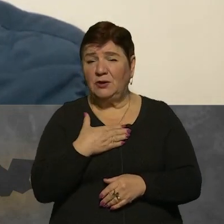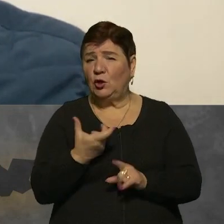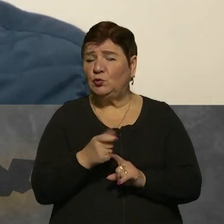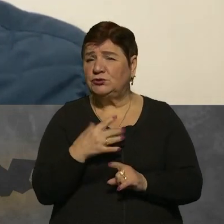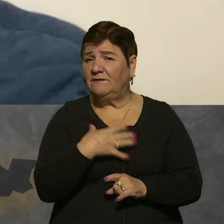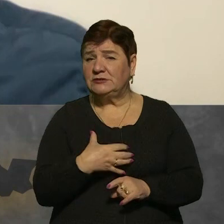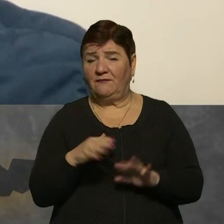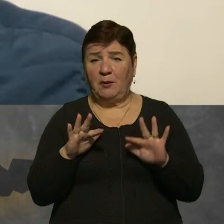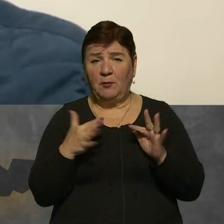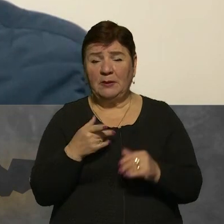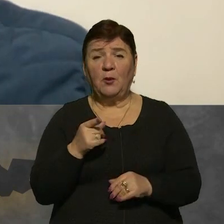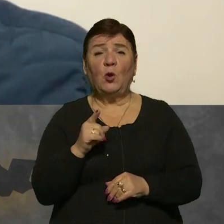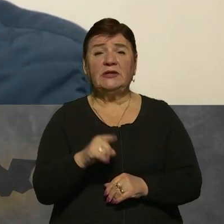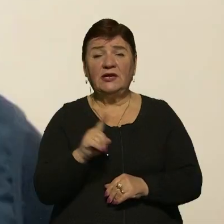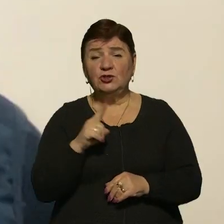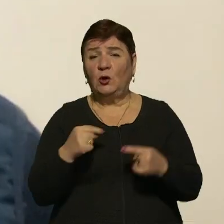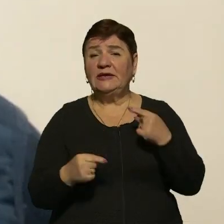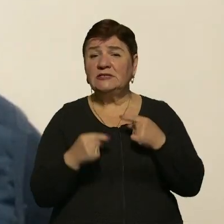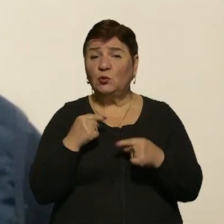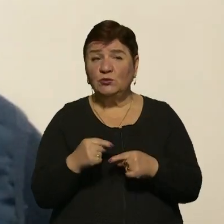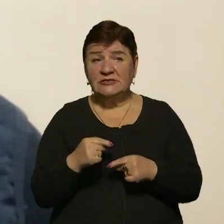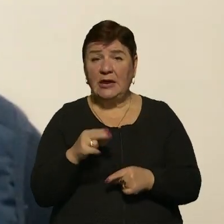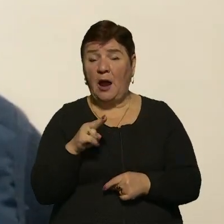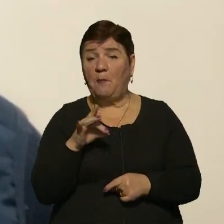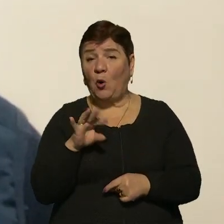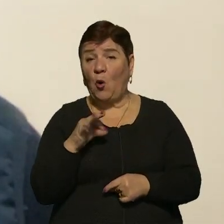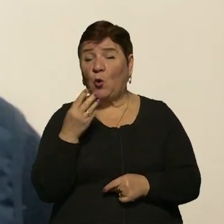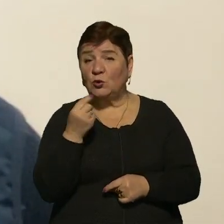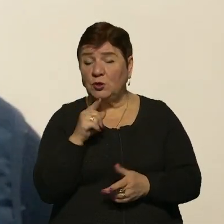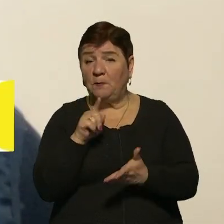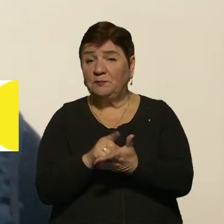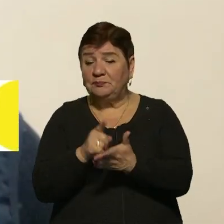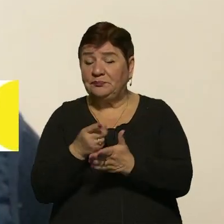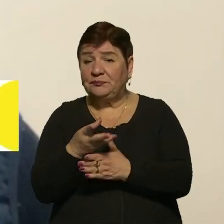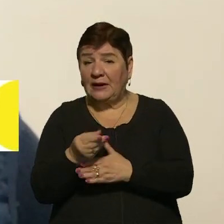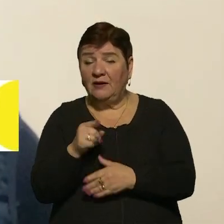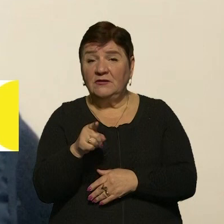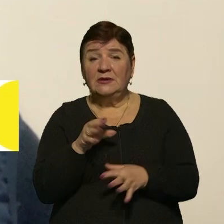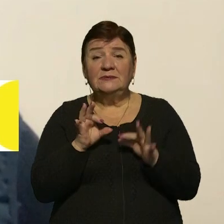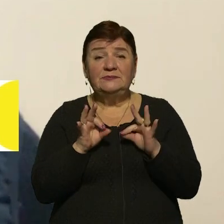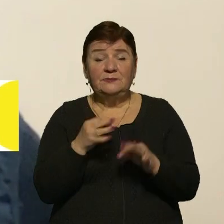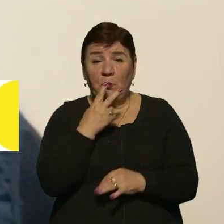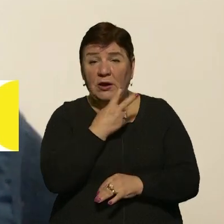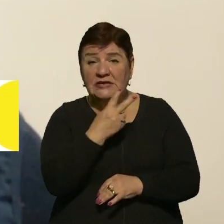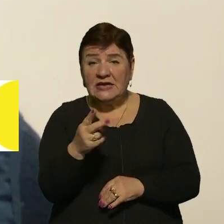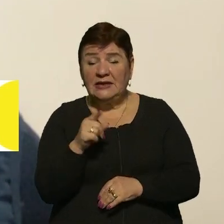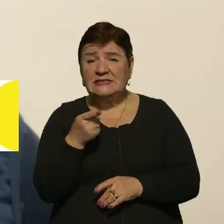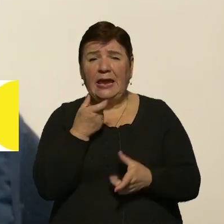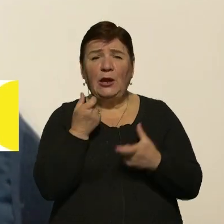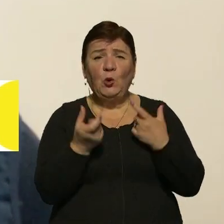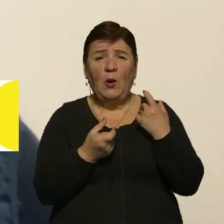важливий момент. Про те, що дискусія про гроші платників податків. Ви дуже правильно глядачам показали оцей